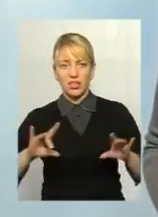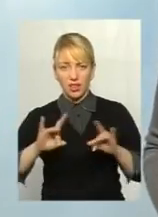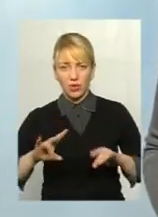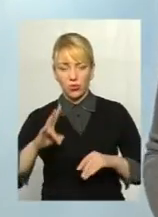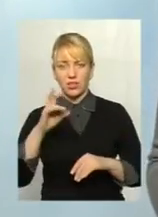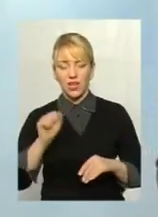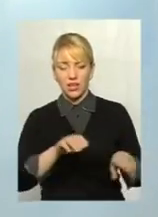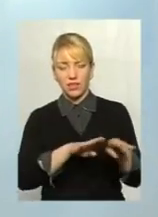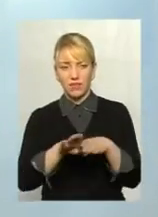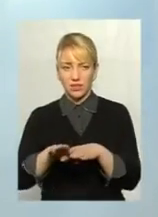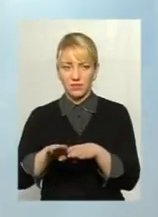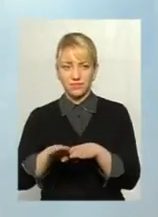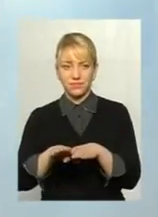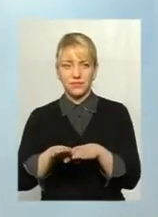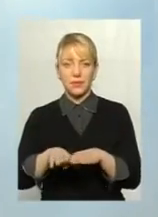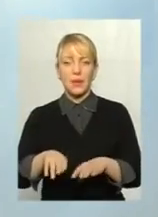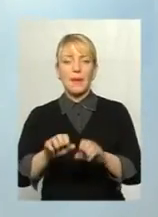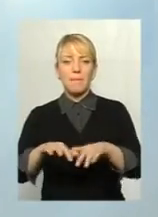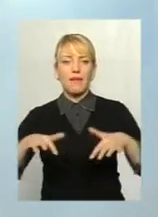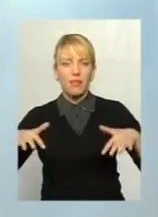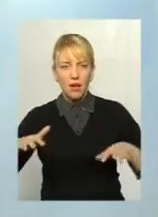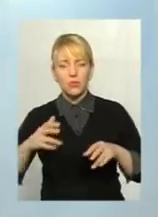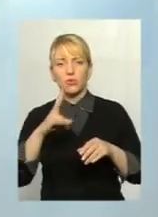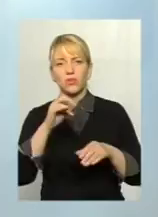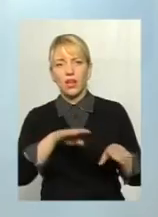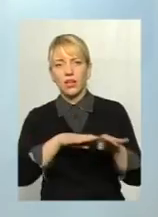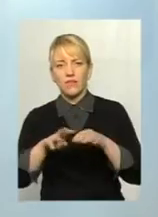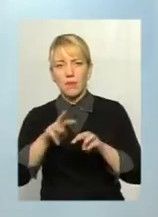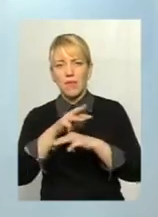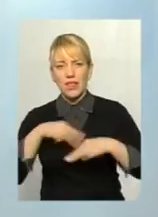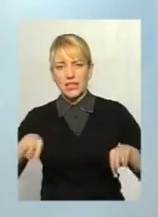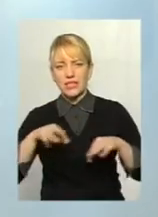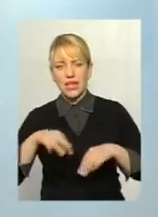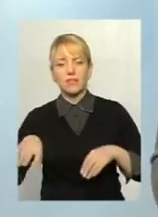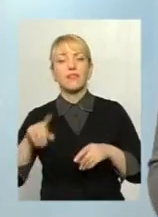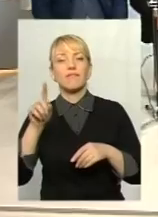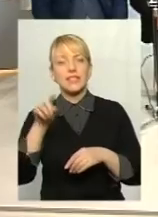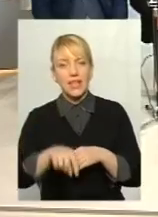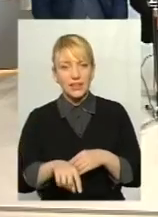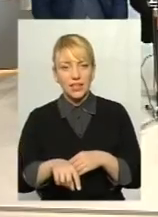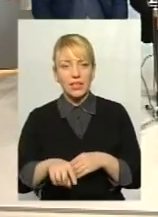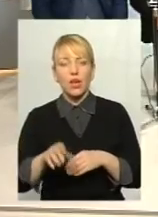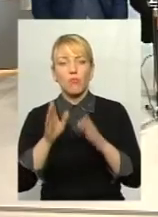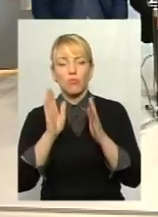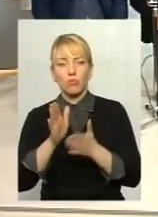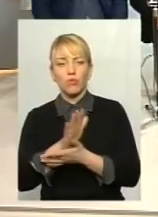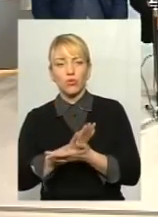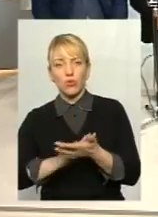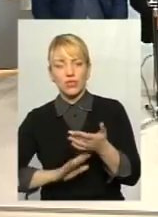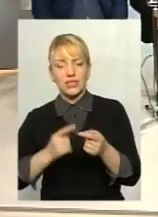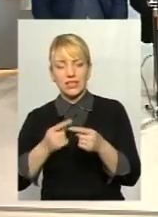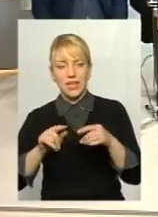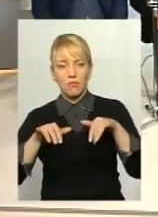парламенту, на рівні міністерств, все-таки продовжуватиметься цей